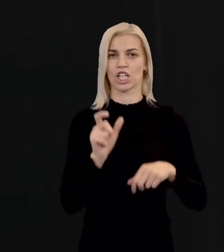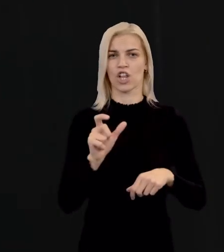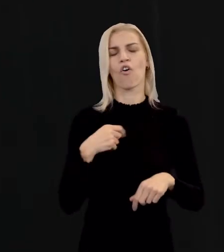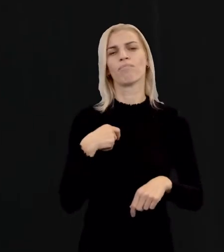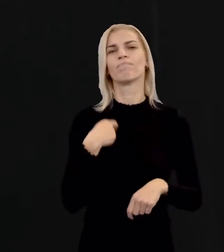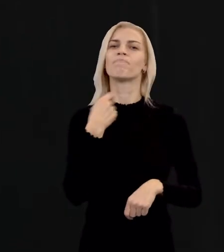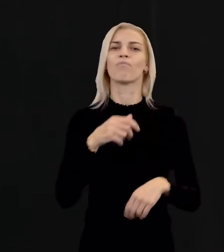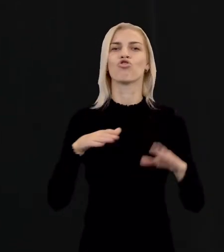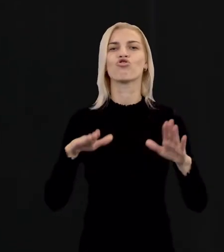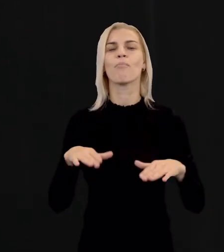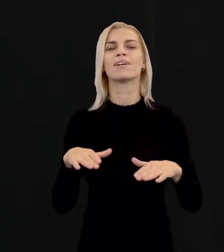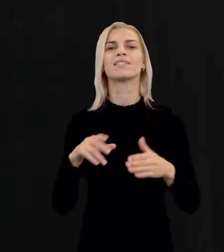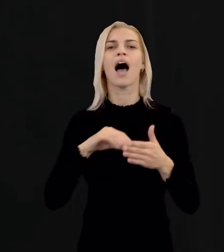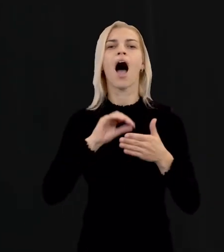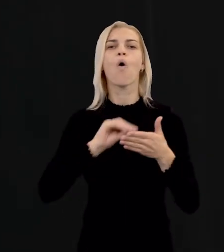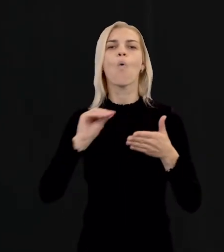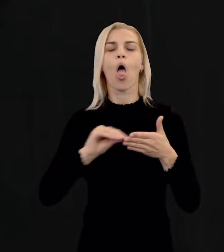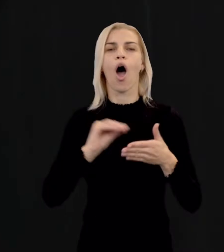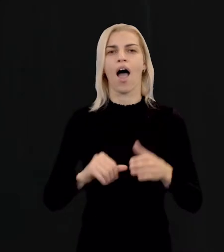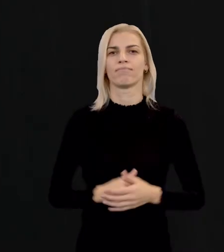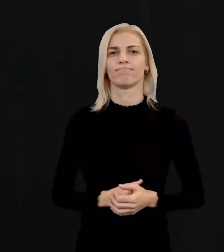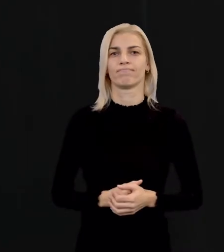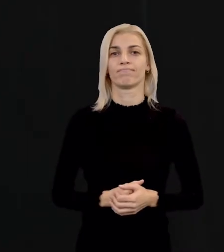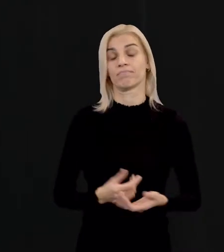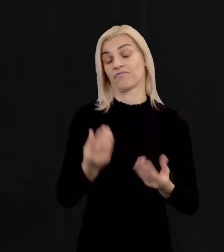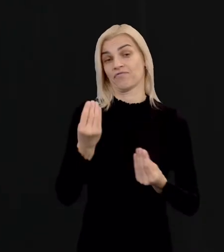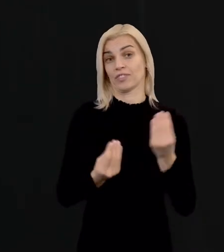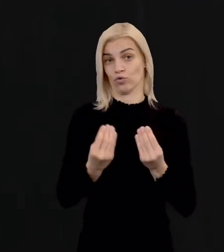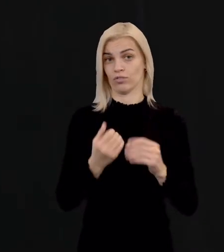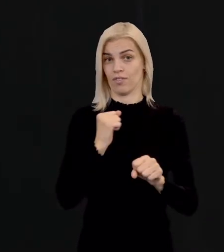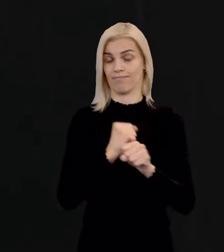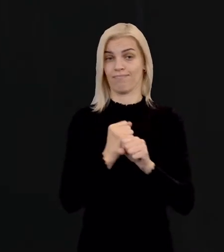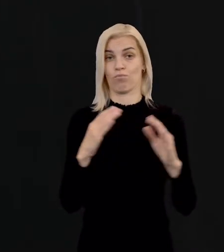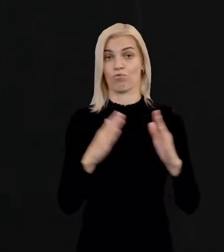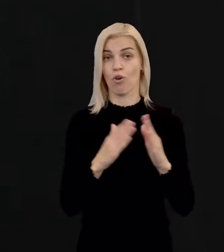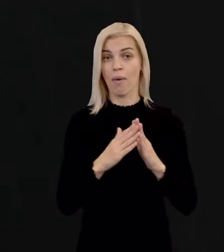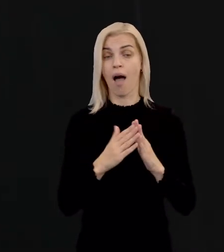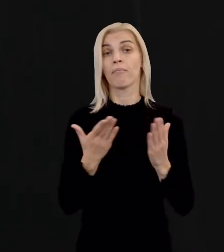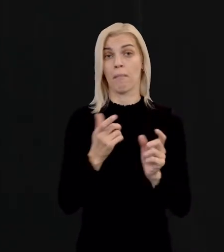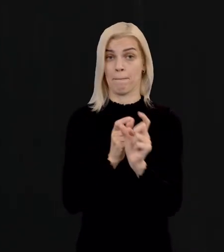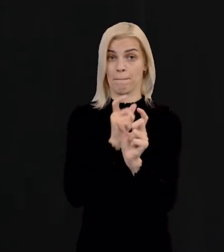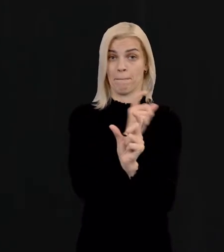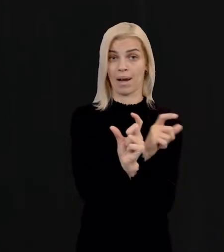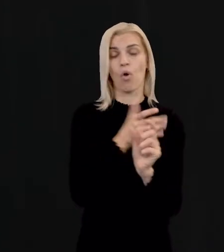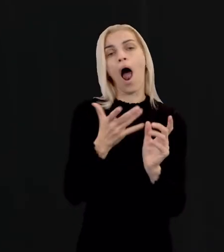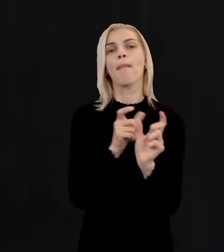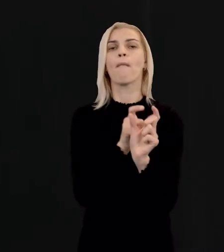trošku pohľadáte na intervete, kde nájdete na mňa aj kontakt a môžete mi napísať, či vzniklo príponov alebo predponov.